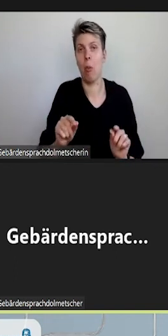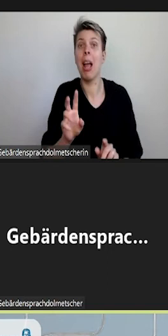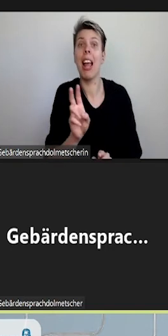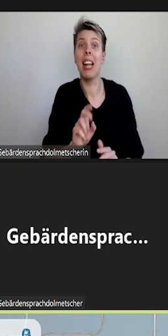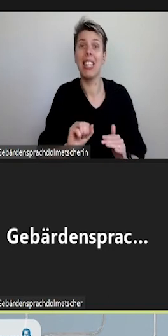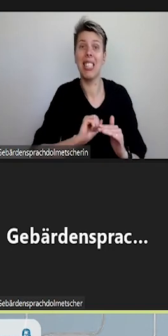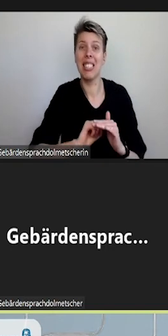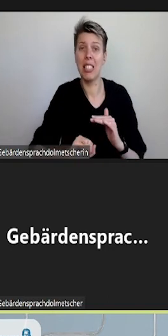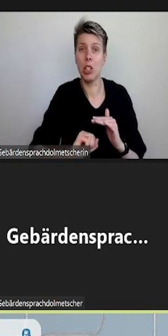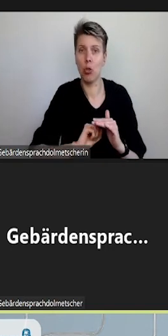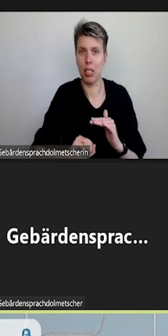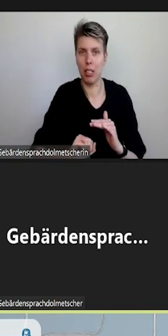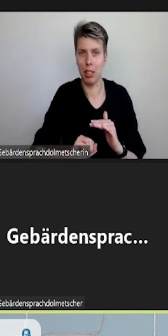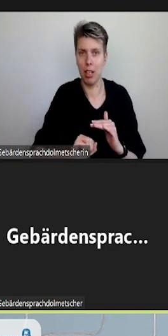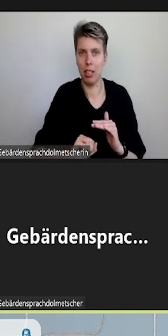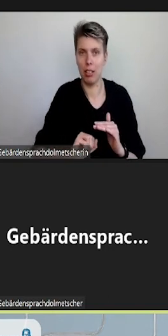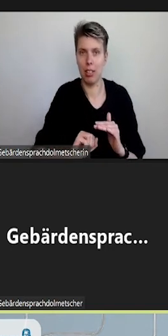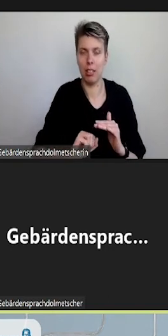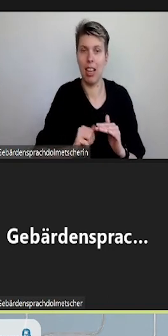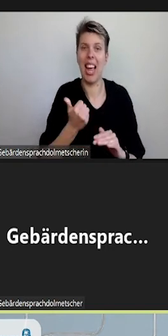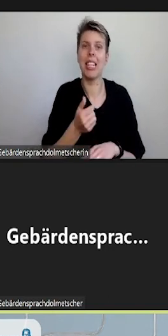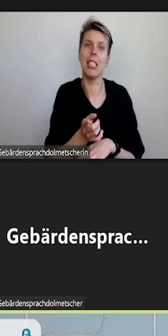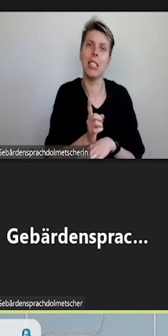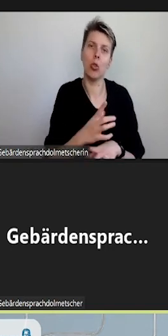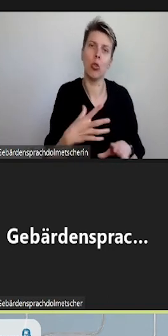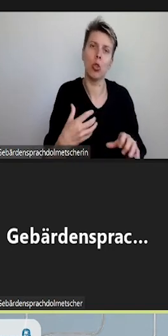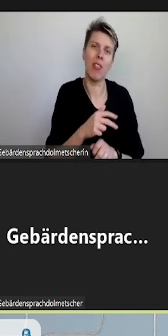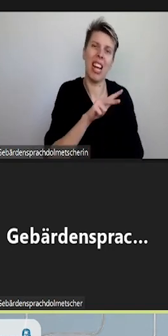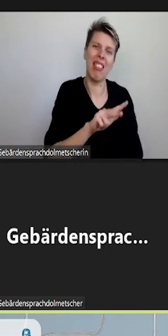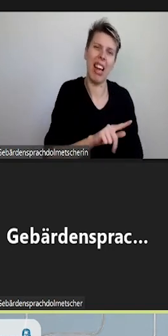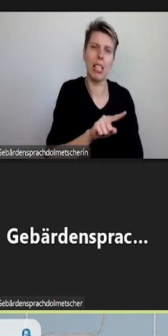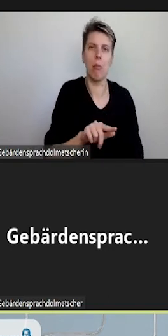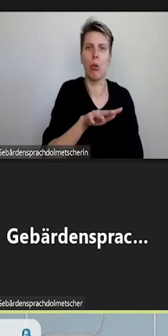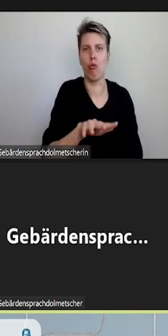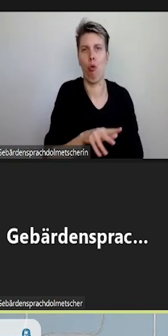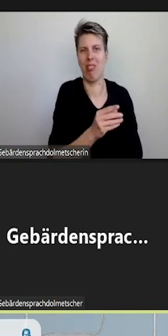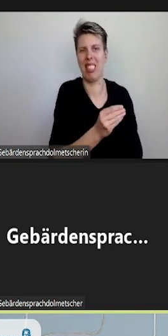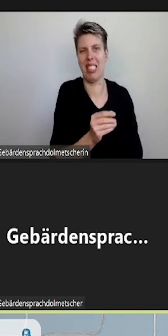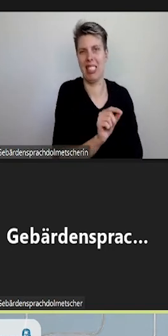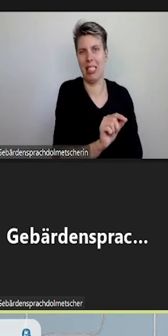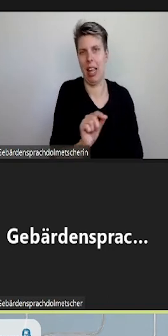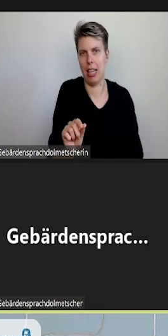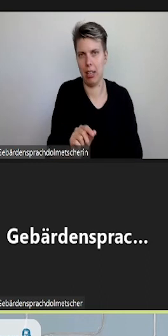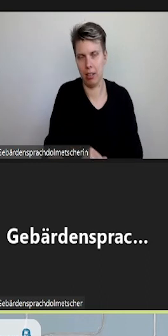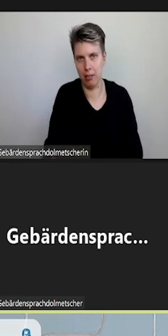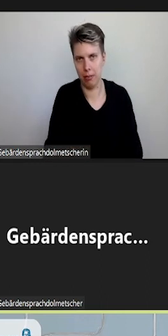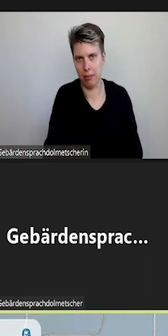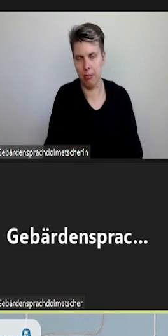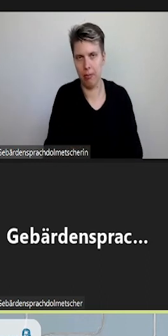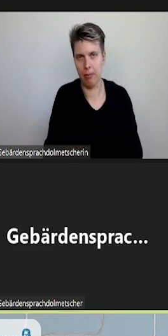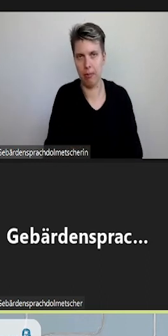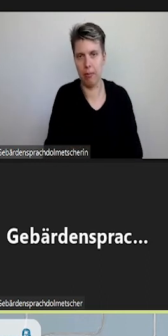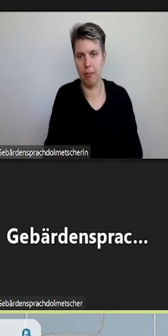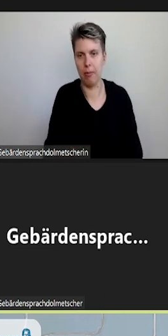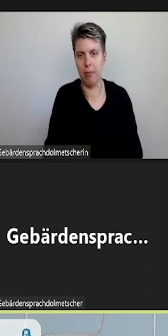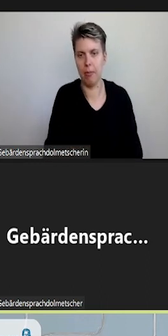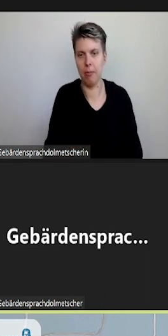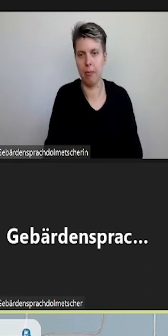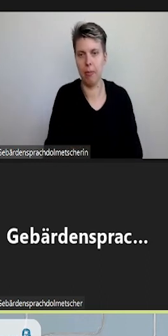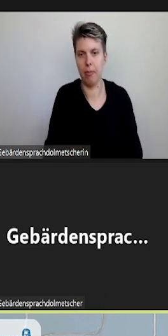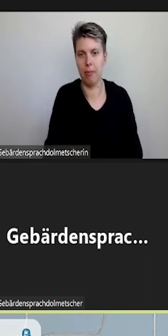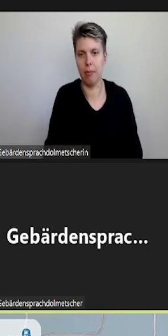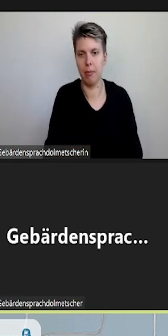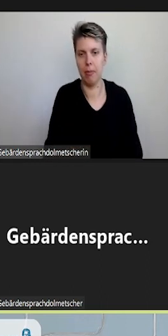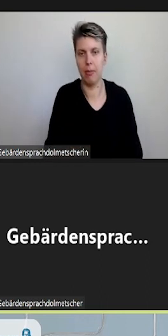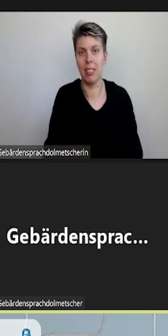von 13 bis 15 Zeichen pro Sekunde sollte beachtet werden. Es soll ein Mindestabstand zwischen zwei Untertiteln